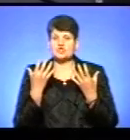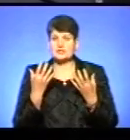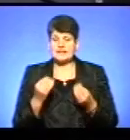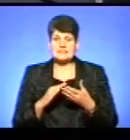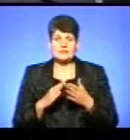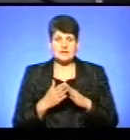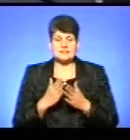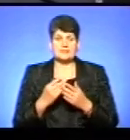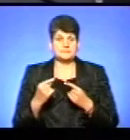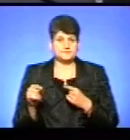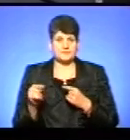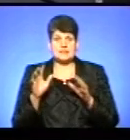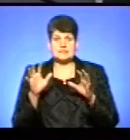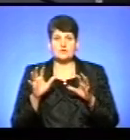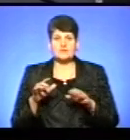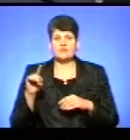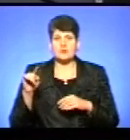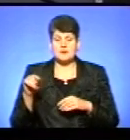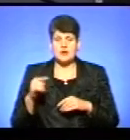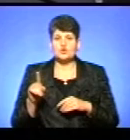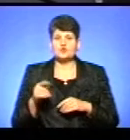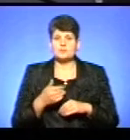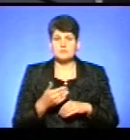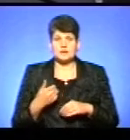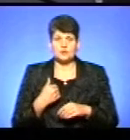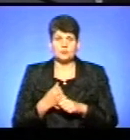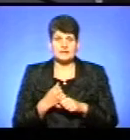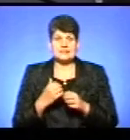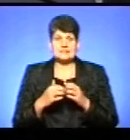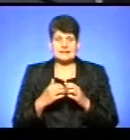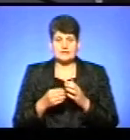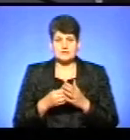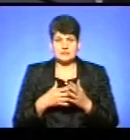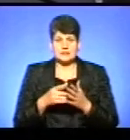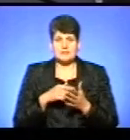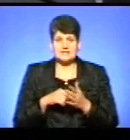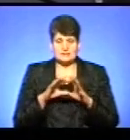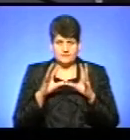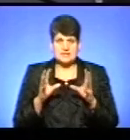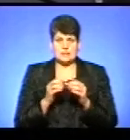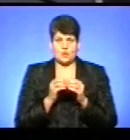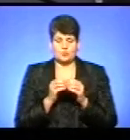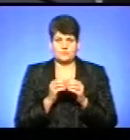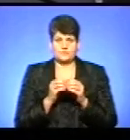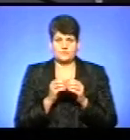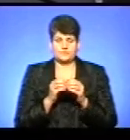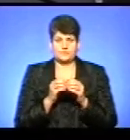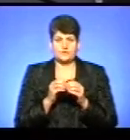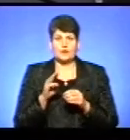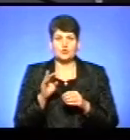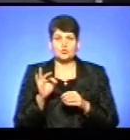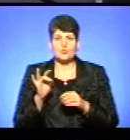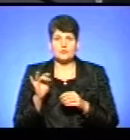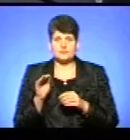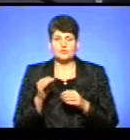ситуація є наступна. Законодавство вимагає, щоб ми робили середній тариф для міста по цілому. ТОРТ нам